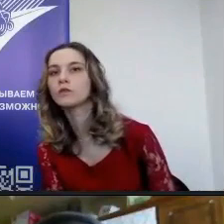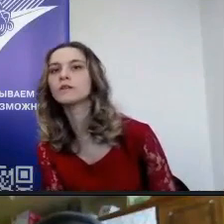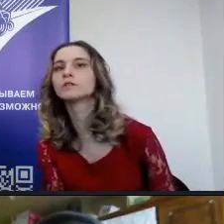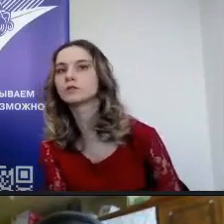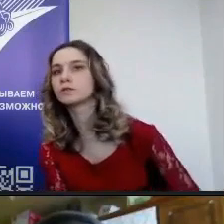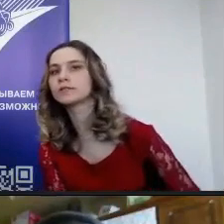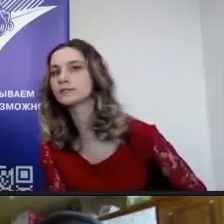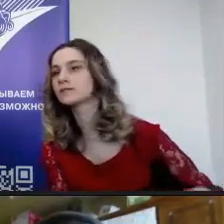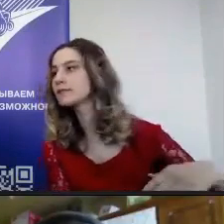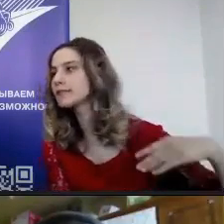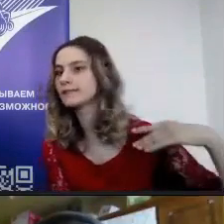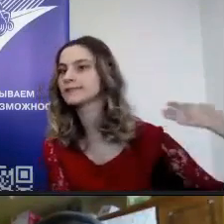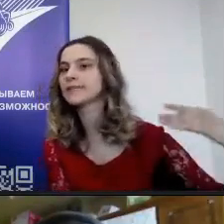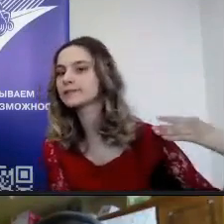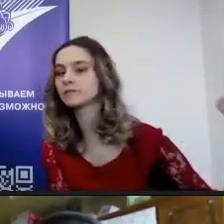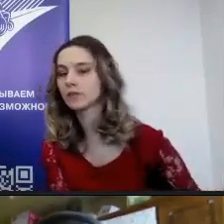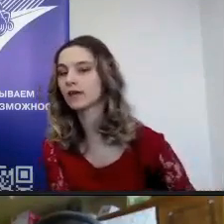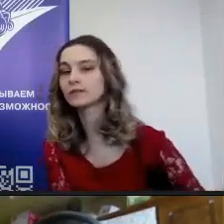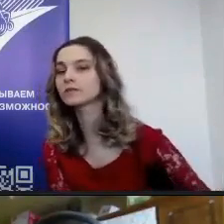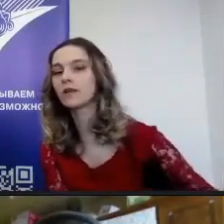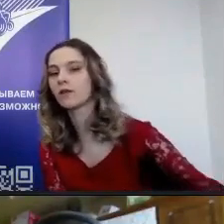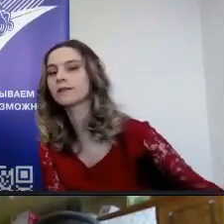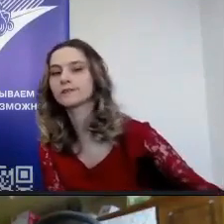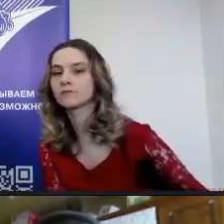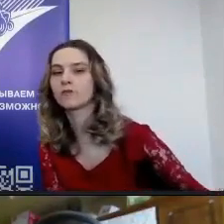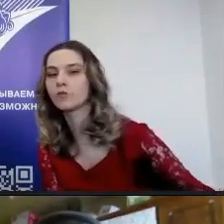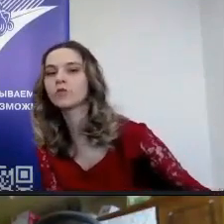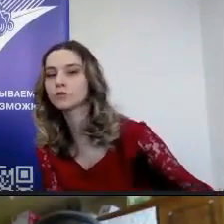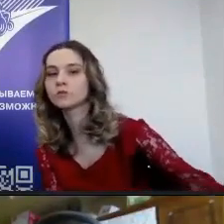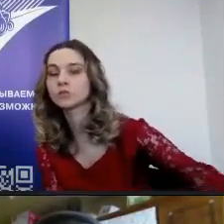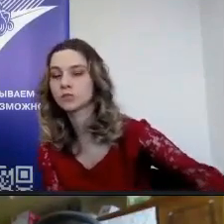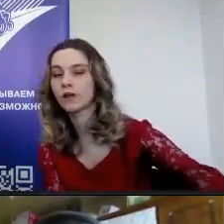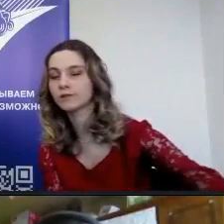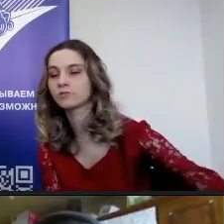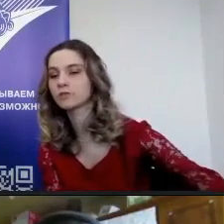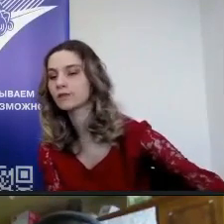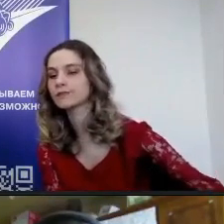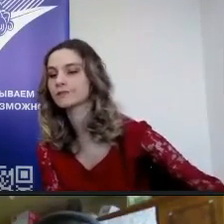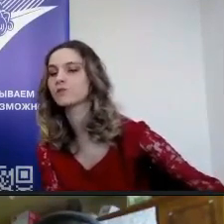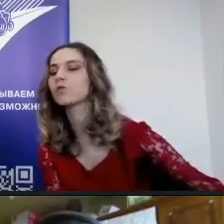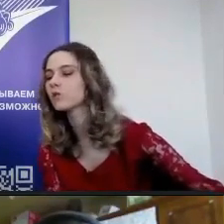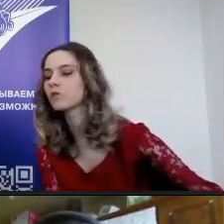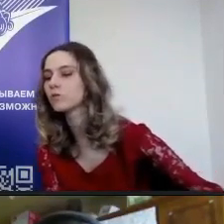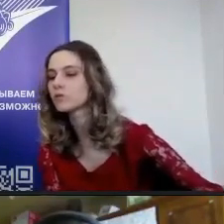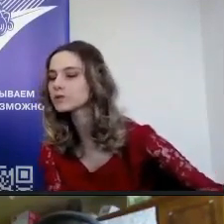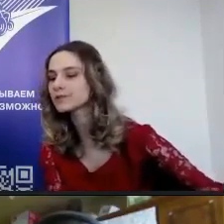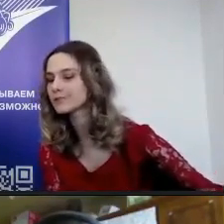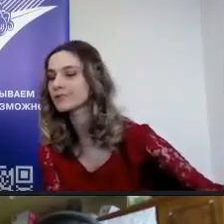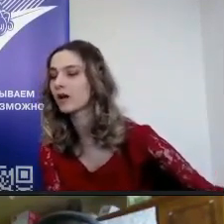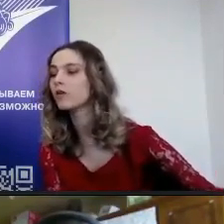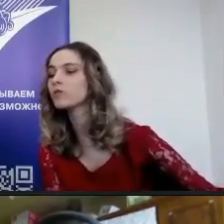к чему, что действительно детям надо давать свободу, начинать с родственного